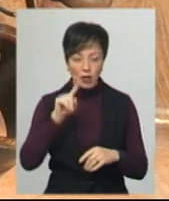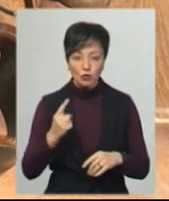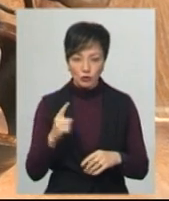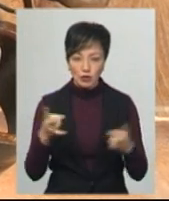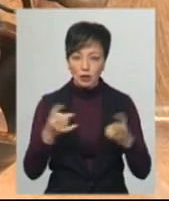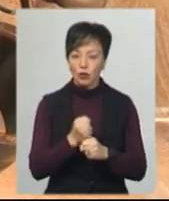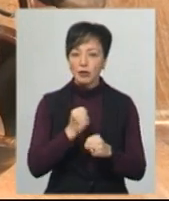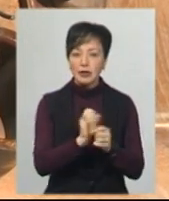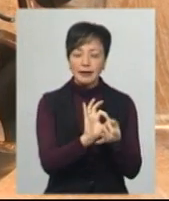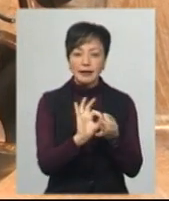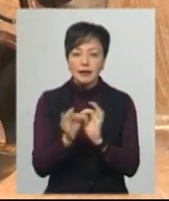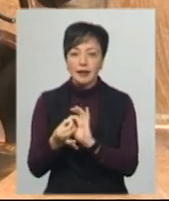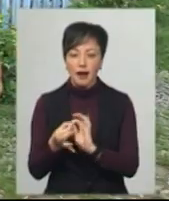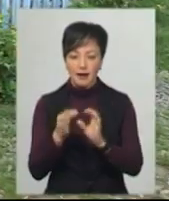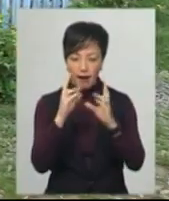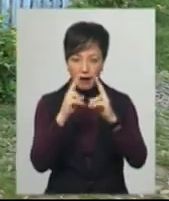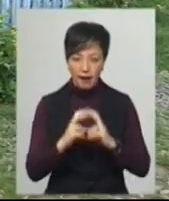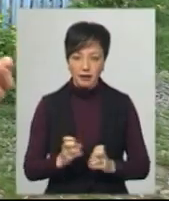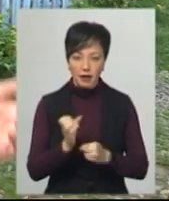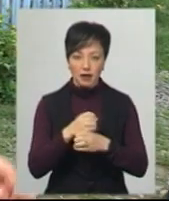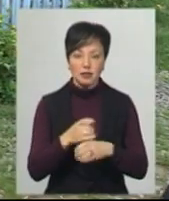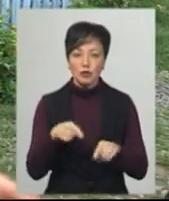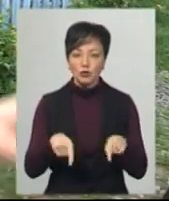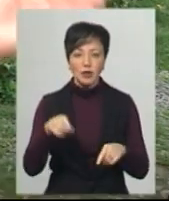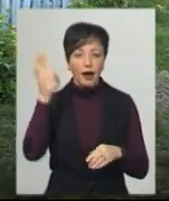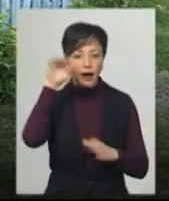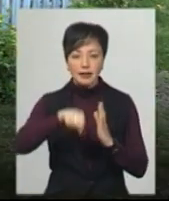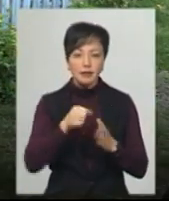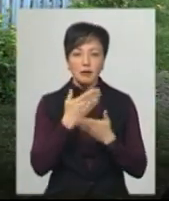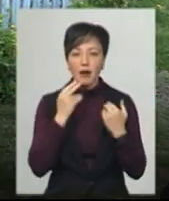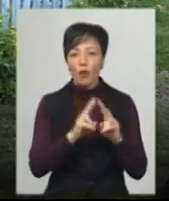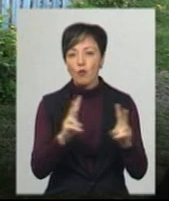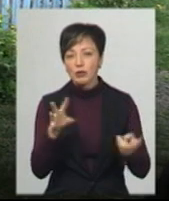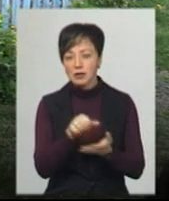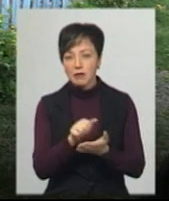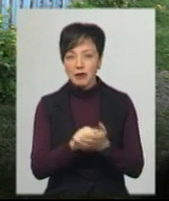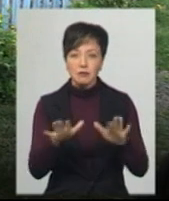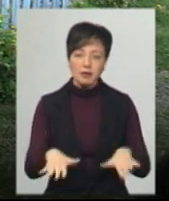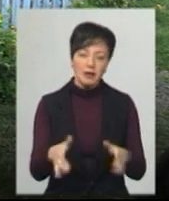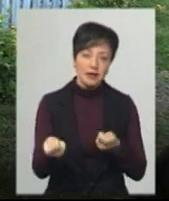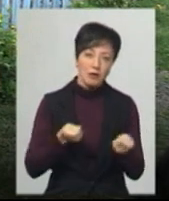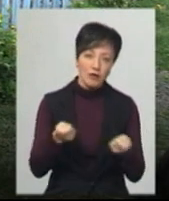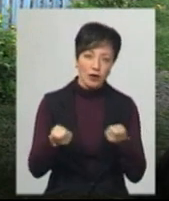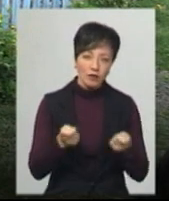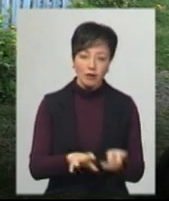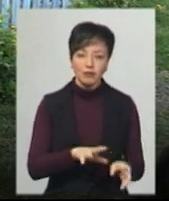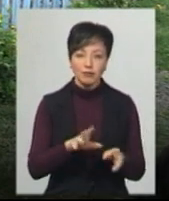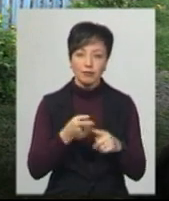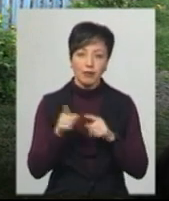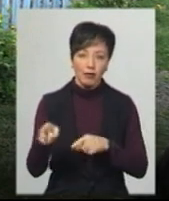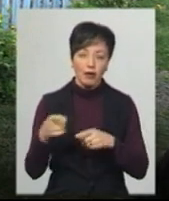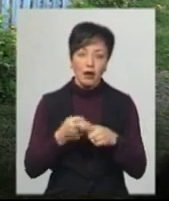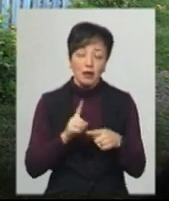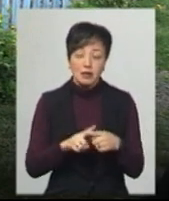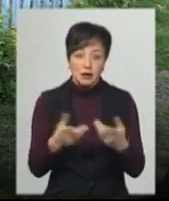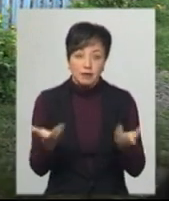треба робити детальні аналізи, каже Юрій Рєзніков. Керницями немає, кому займатися. Перекидають на місцеві органи самоврядування. А в місцевому органі